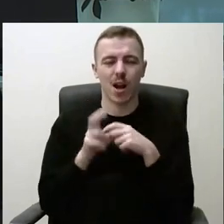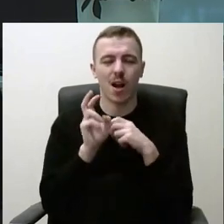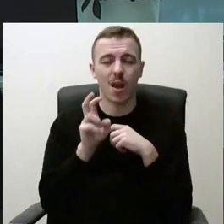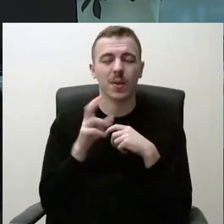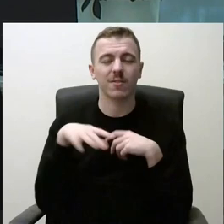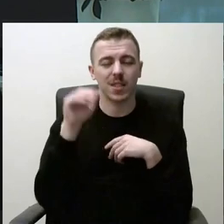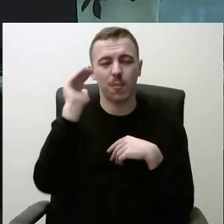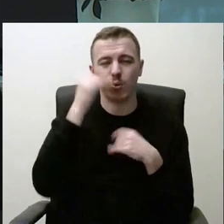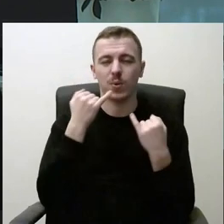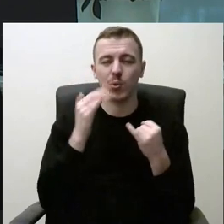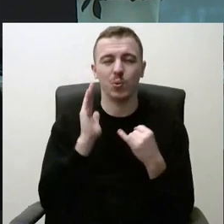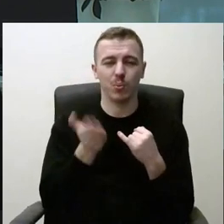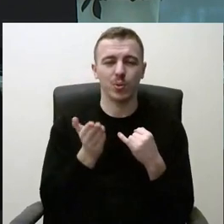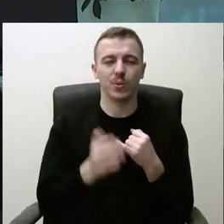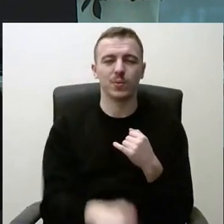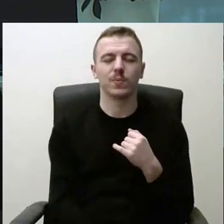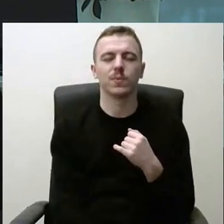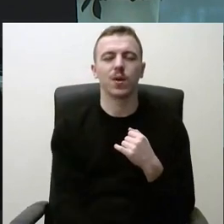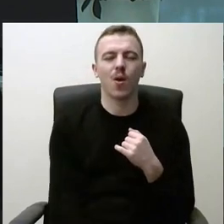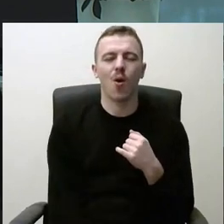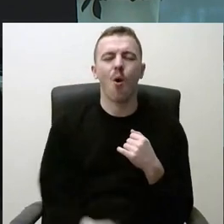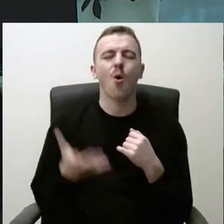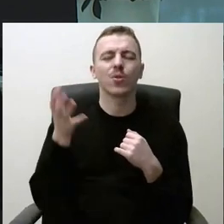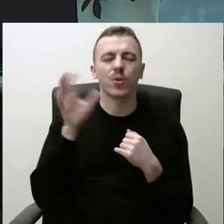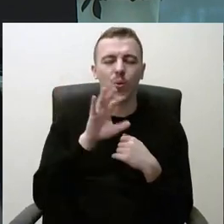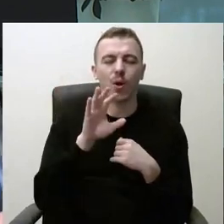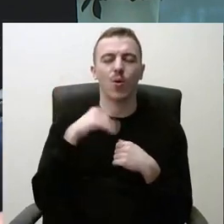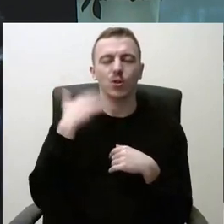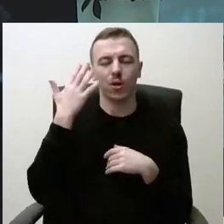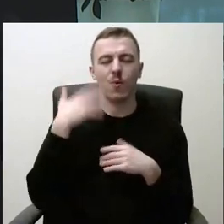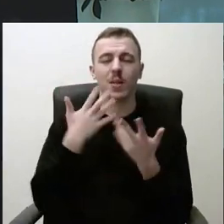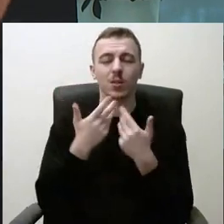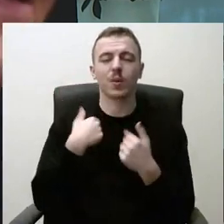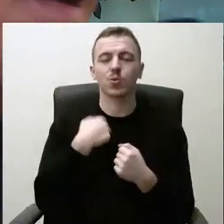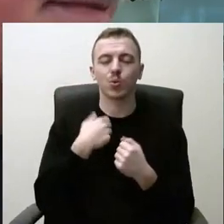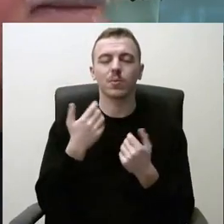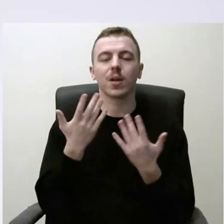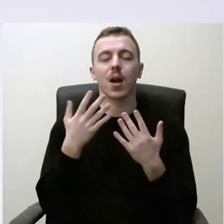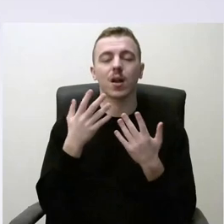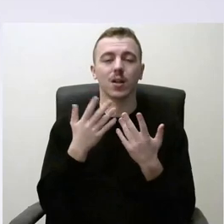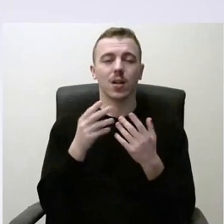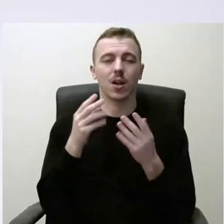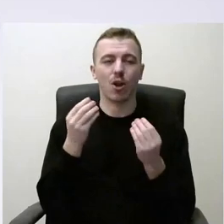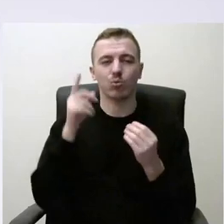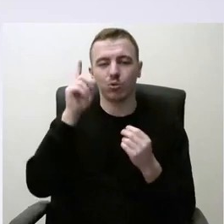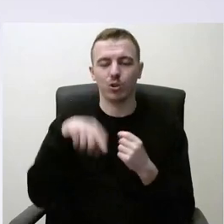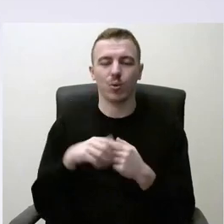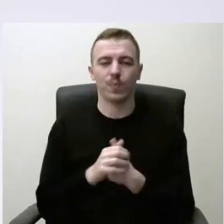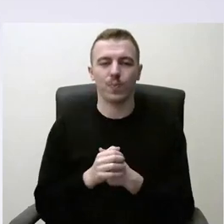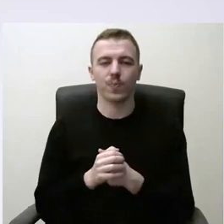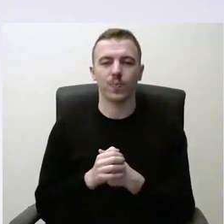aprūpinti. O daugiau tai aš manau, kad mes skaičiuojam ir žinom, kiek turim lėšų tam įgyvendinti. Pani Priekevičinė.